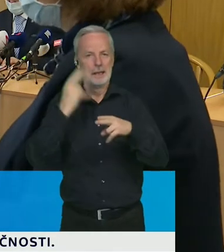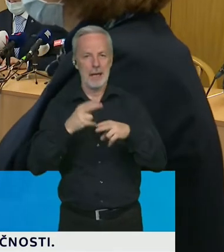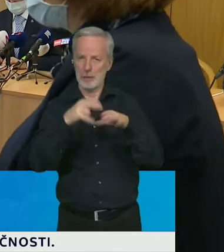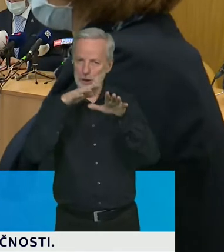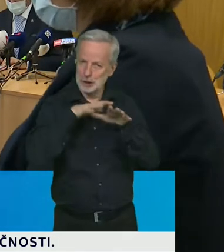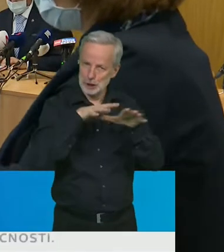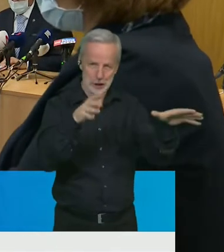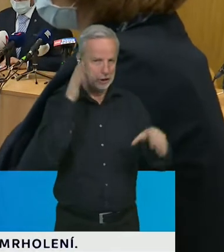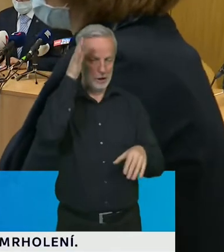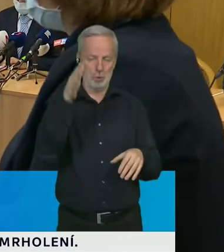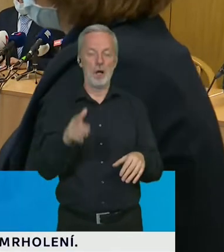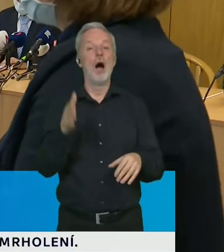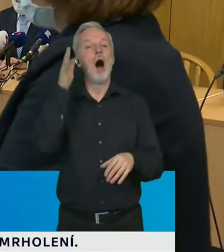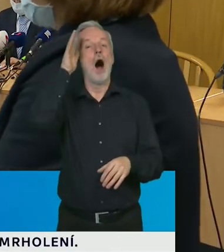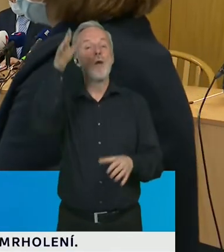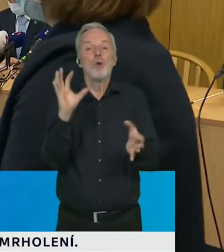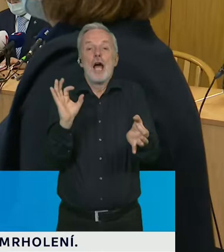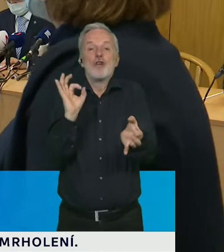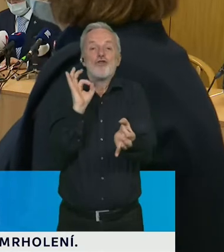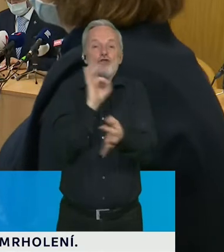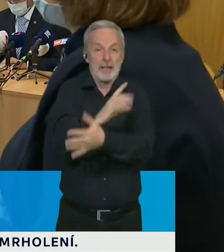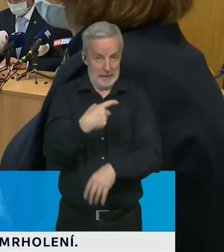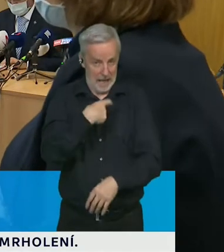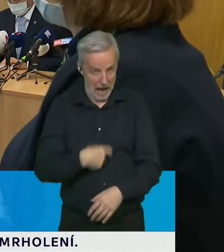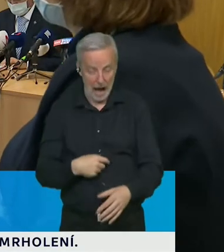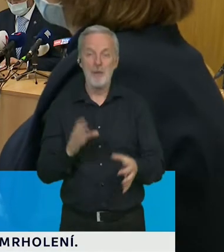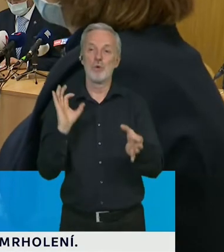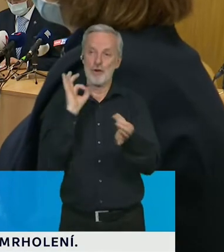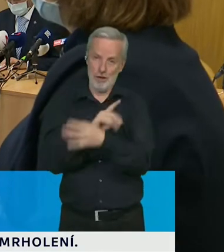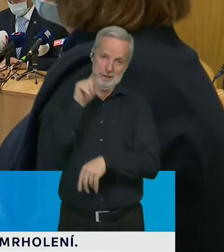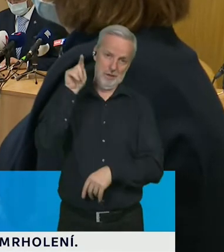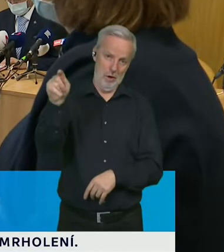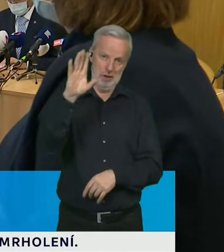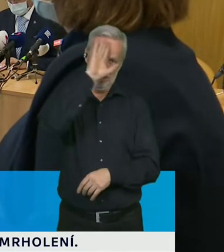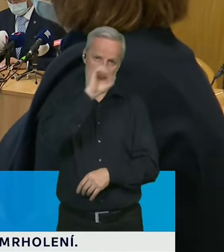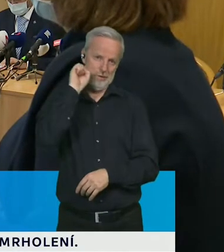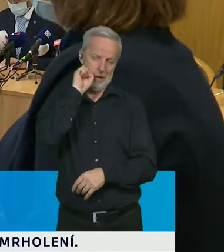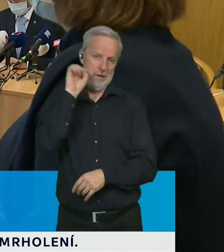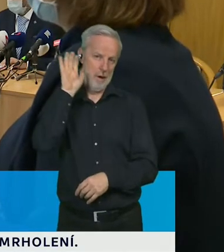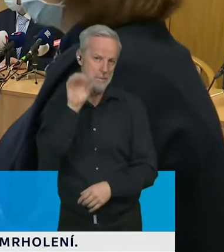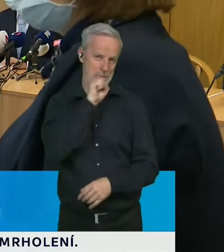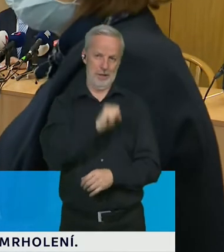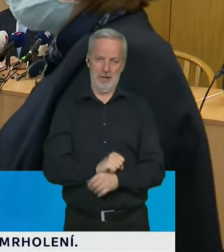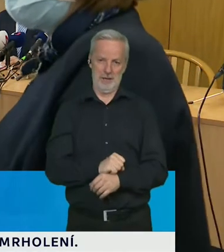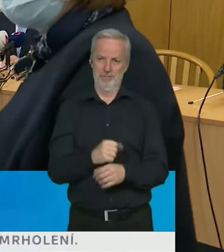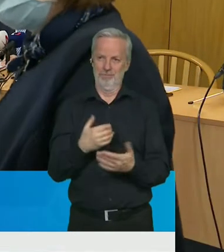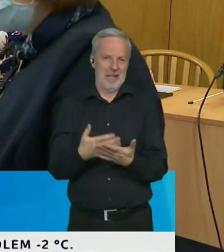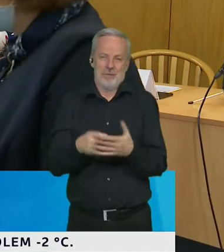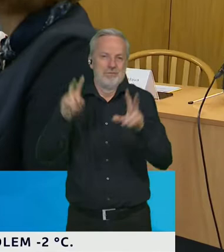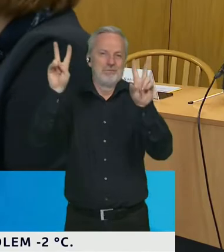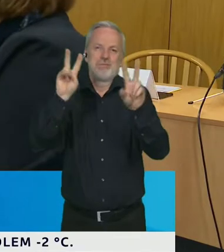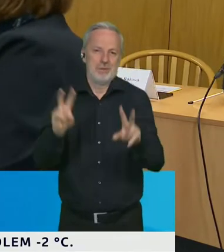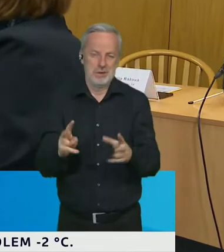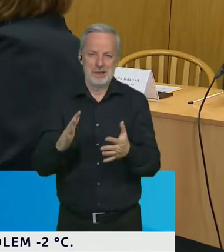uspokojení, jak toho seniora, tak i nás, jako jejich nejbližších příbuzných.